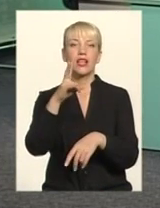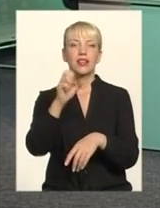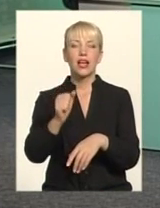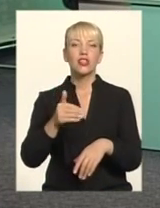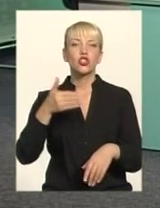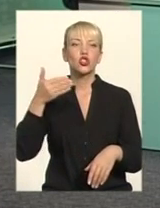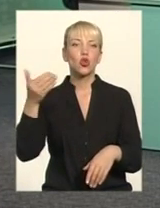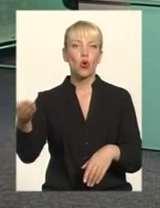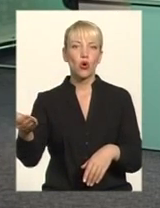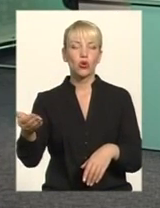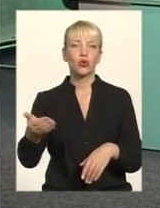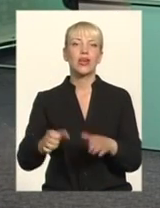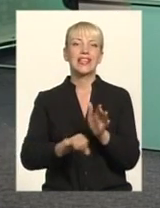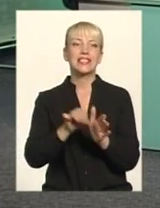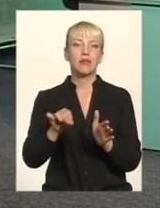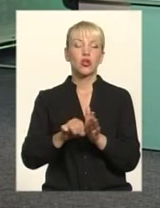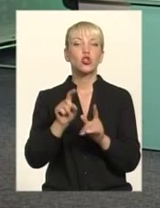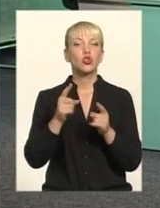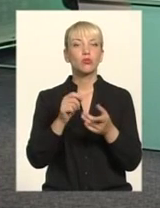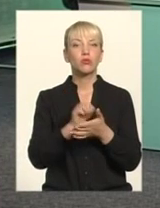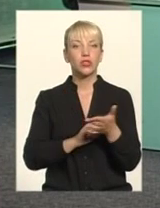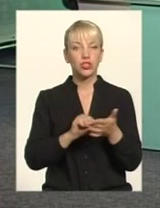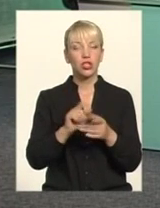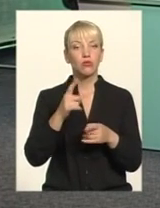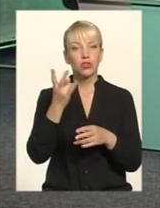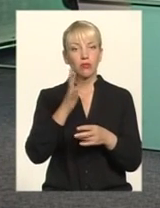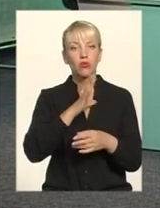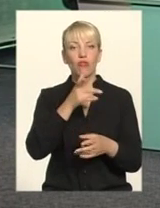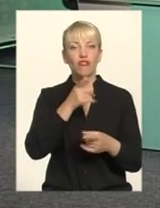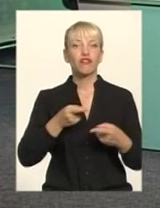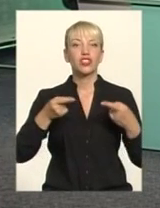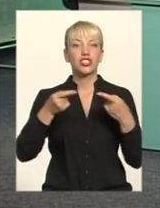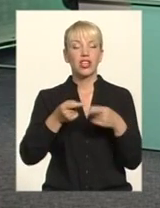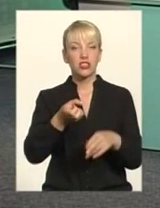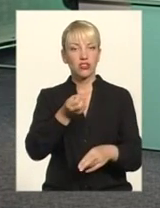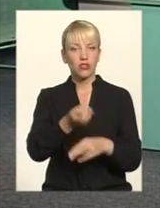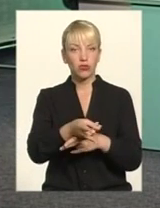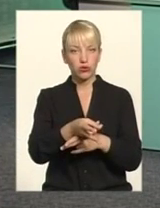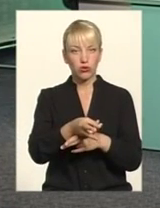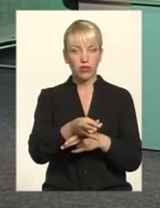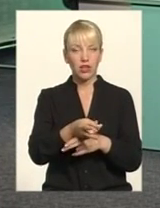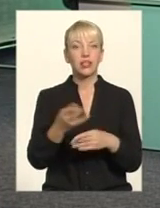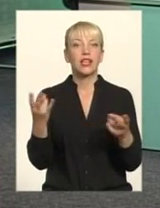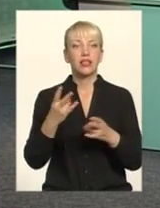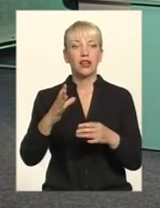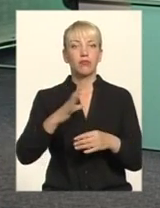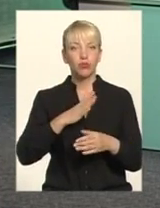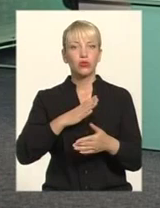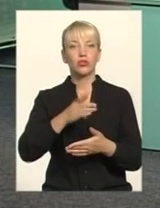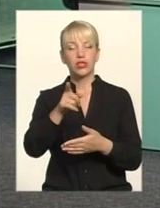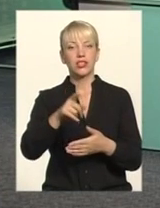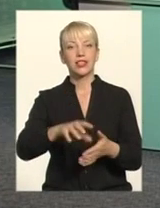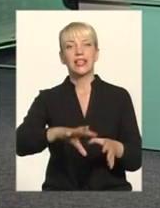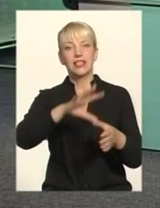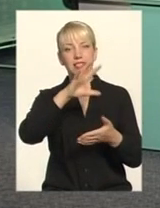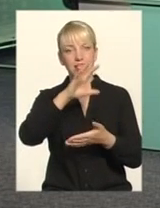відповідну люстрацію Якби їх свого часу Їх би люстрували, їх би зняли, їх